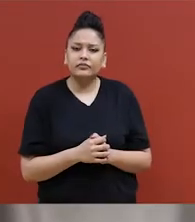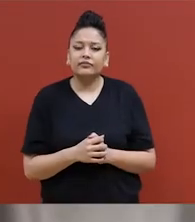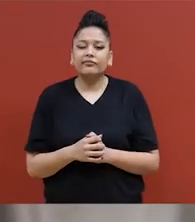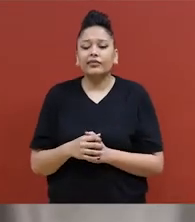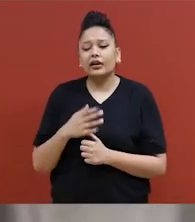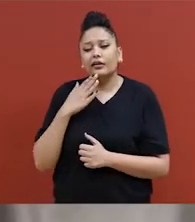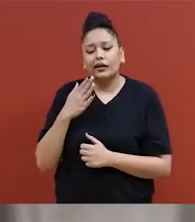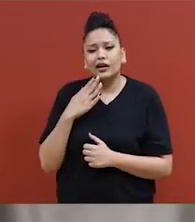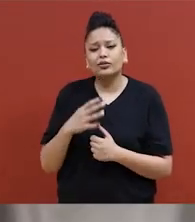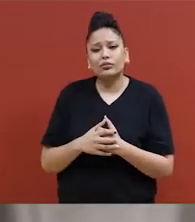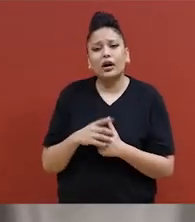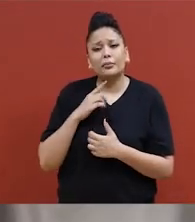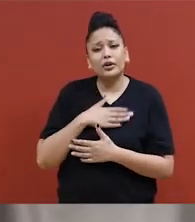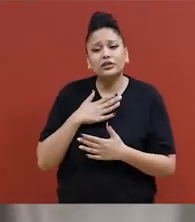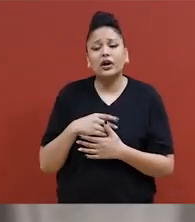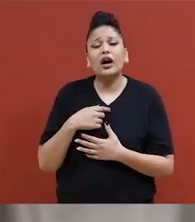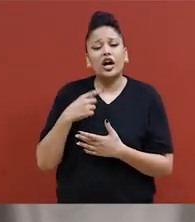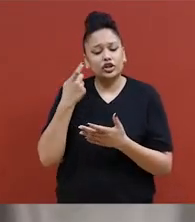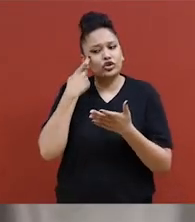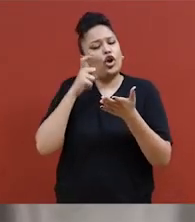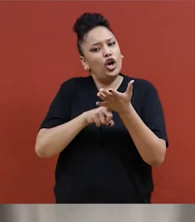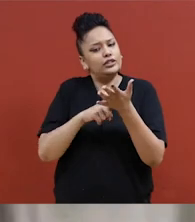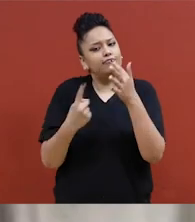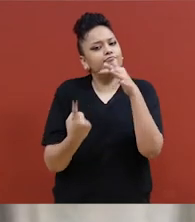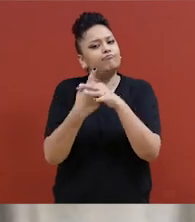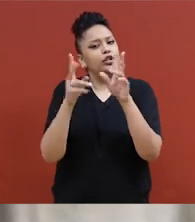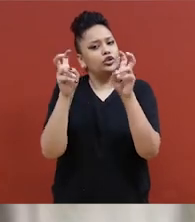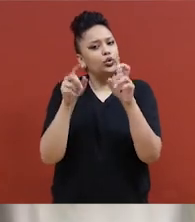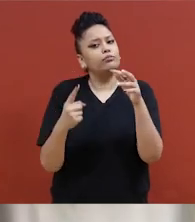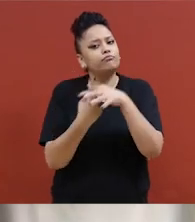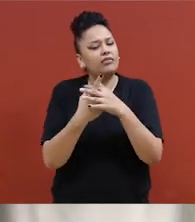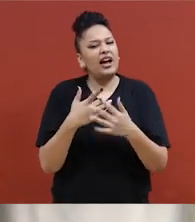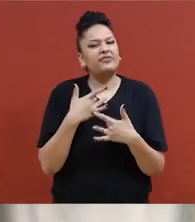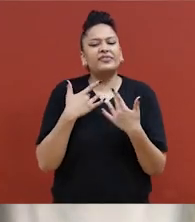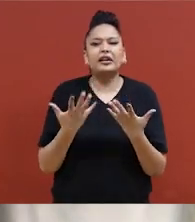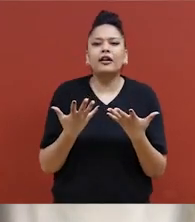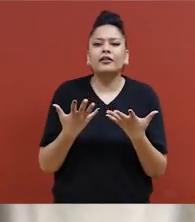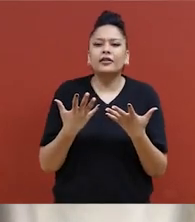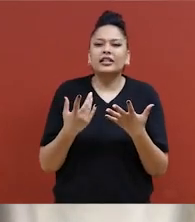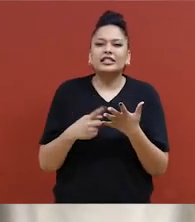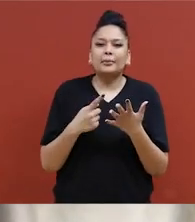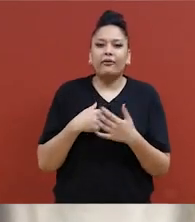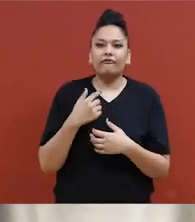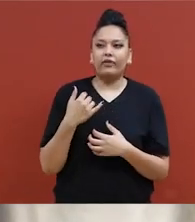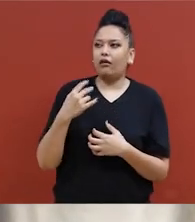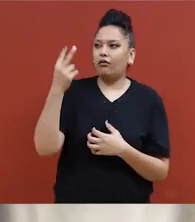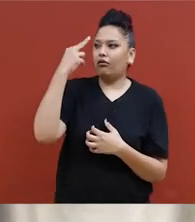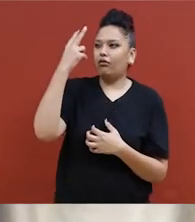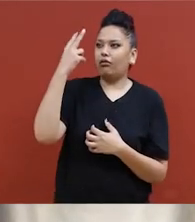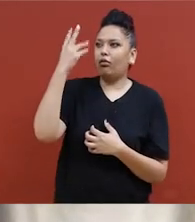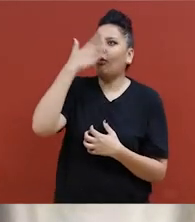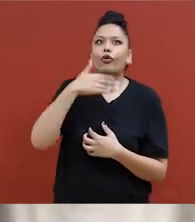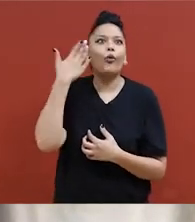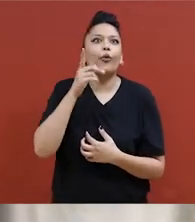Merci, j'apprécie. Parce que j l'impression parfois que je suis invisible quand je me sens comme ça.